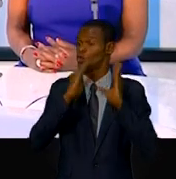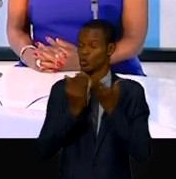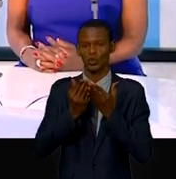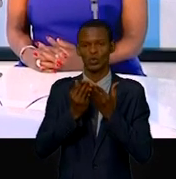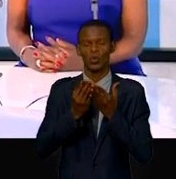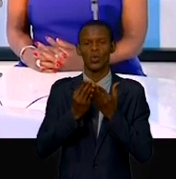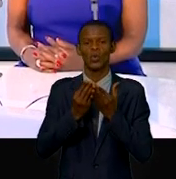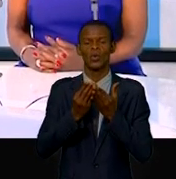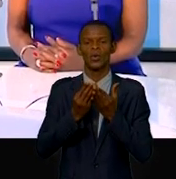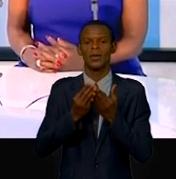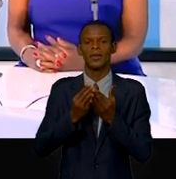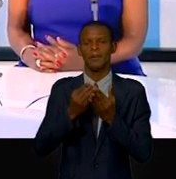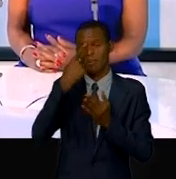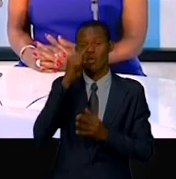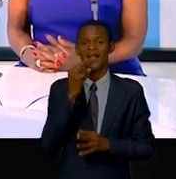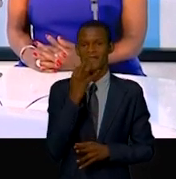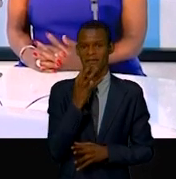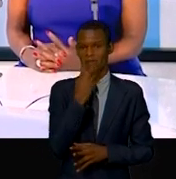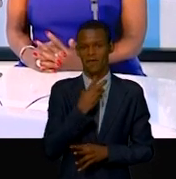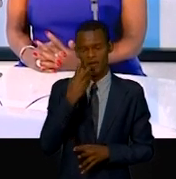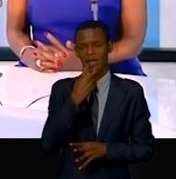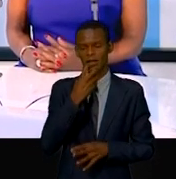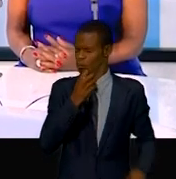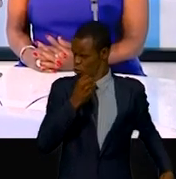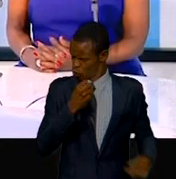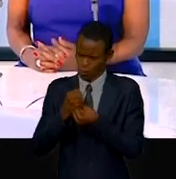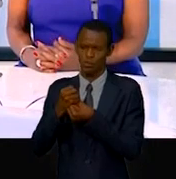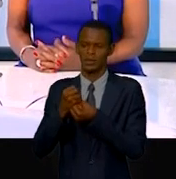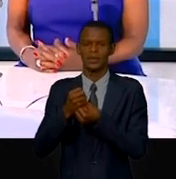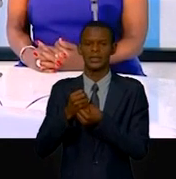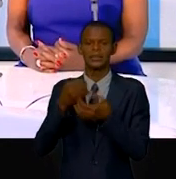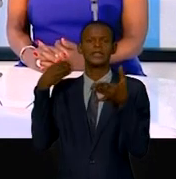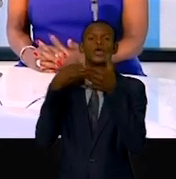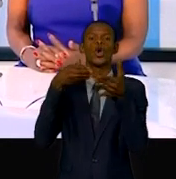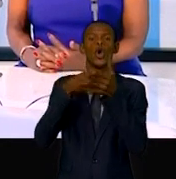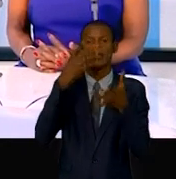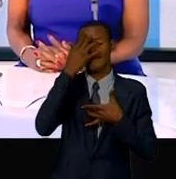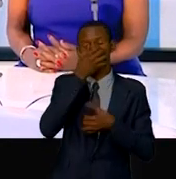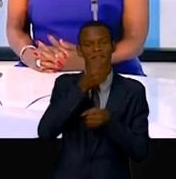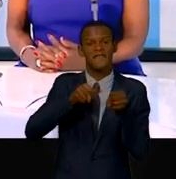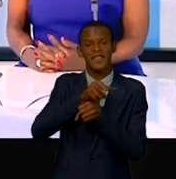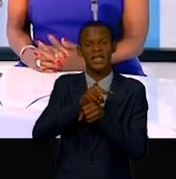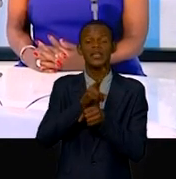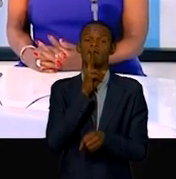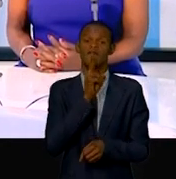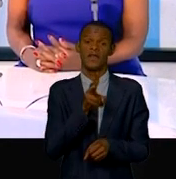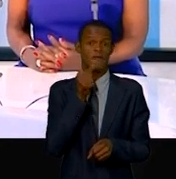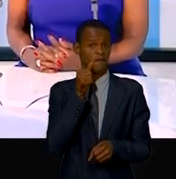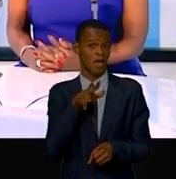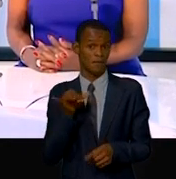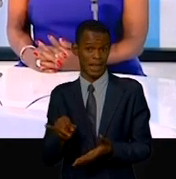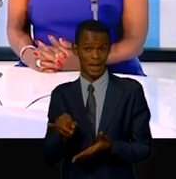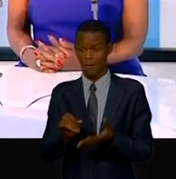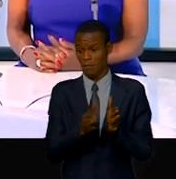qu'elle irradie vers cette moitié de la population francophone qui, d'autant plus en temps de crise, fait preuve d'une